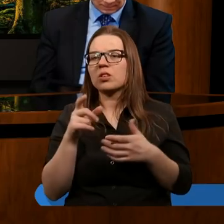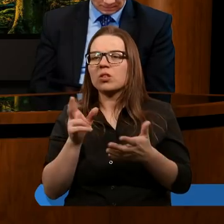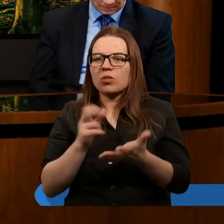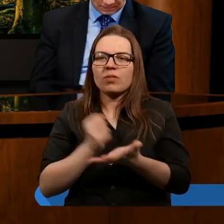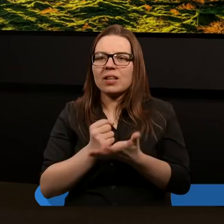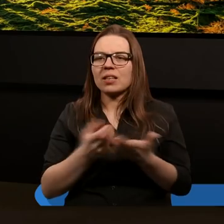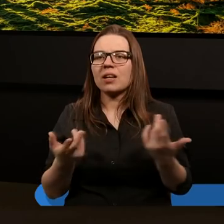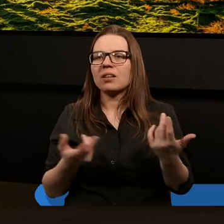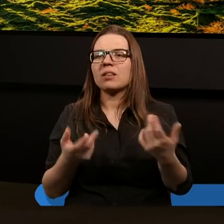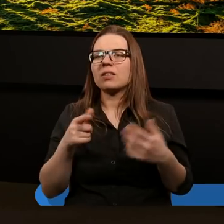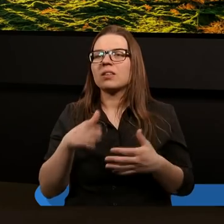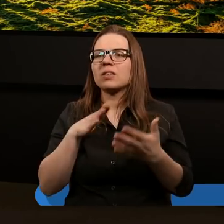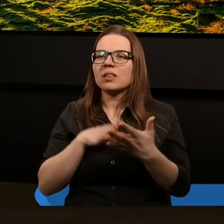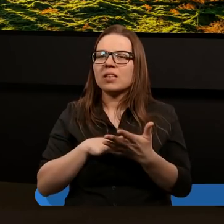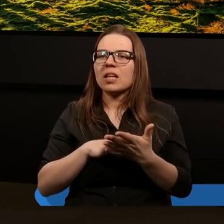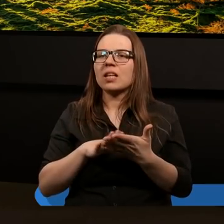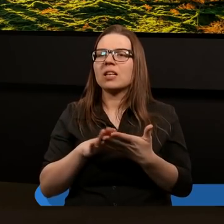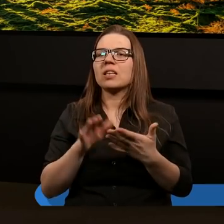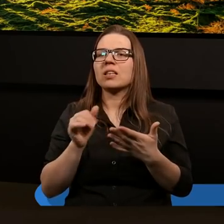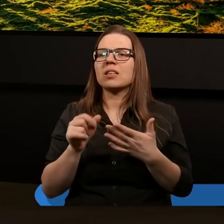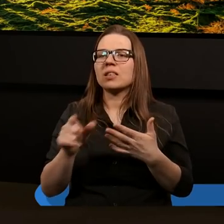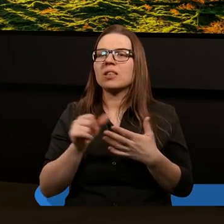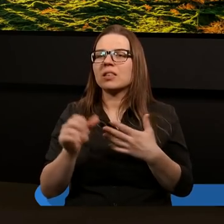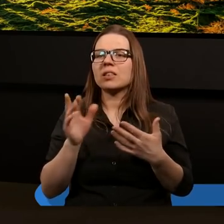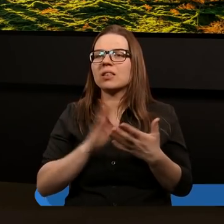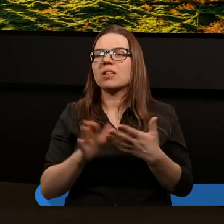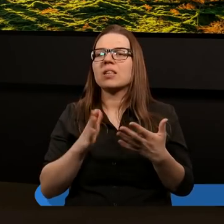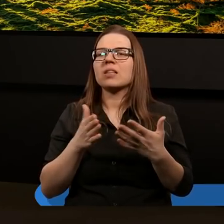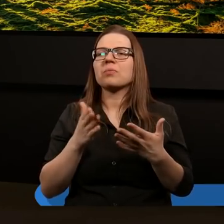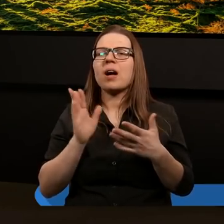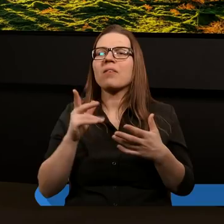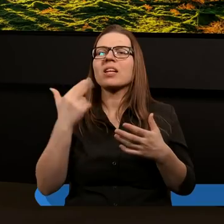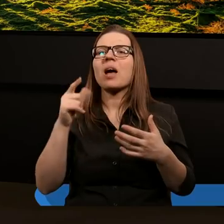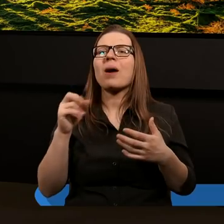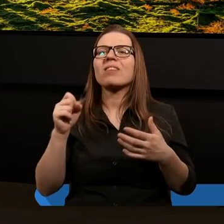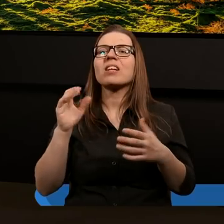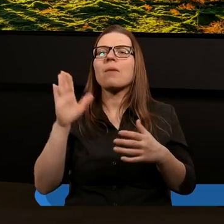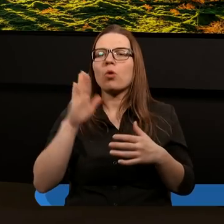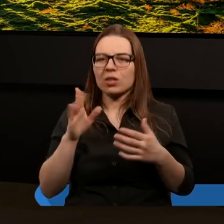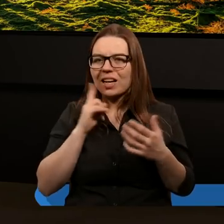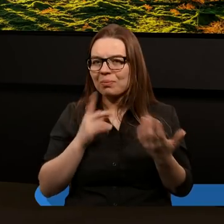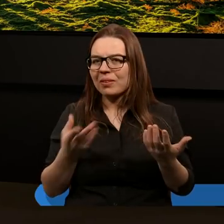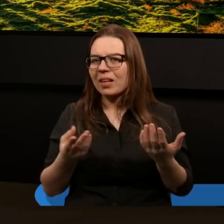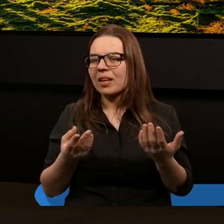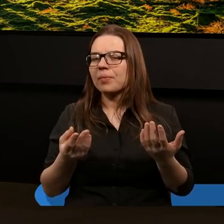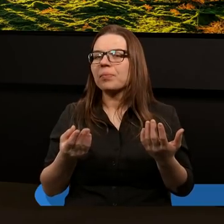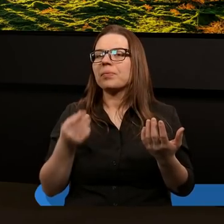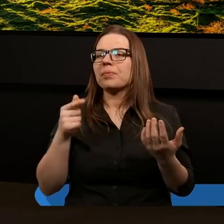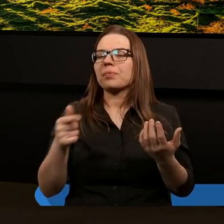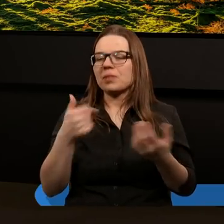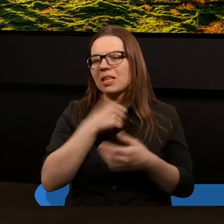statki. Zaczyna jest wyraźna dezaprobata Boża, prawda? Dla